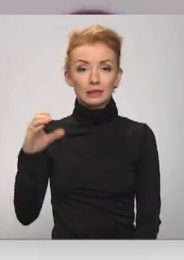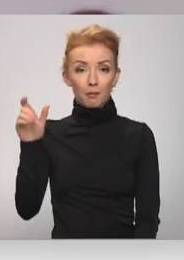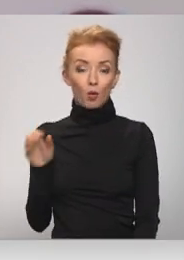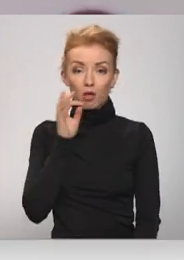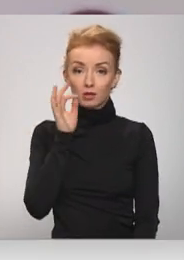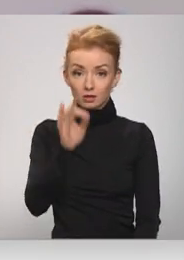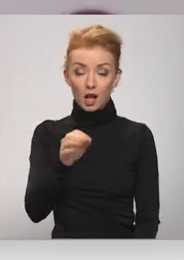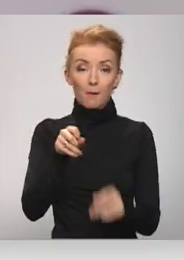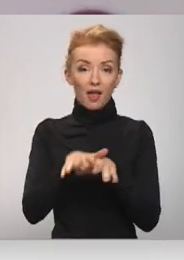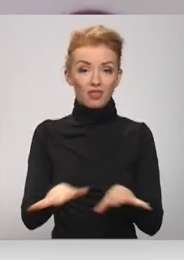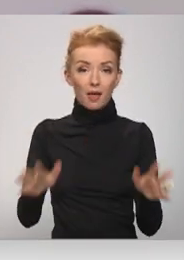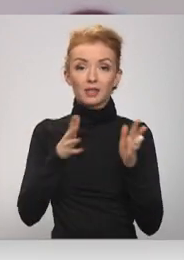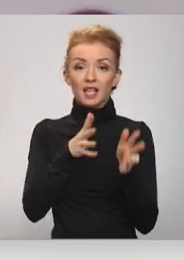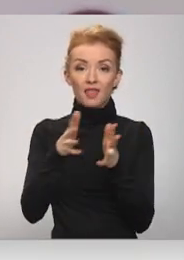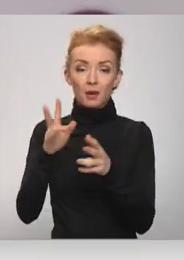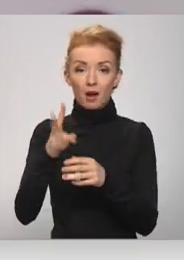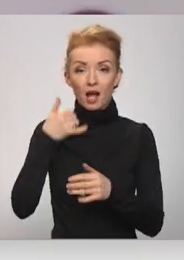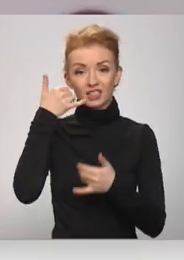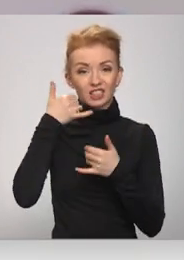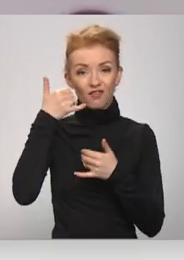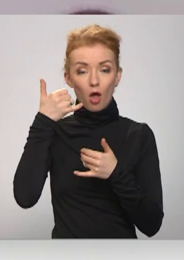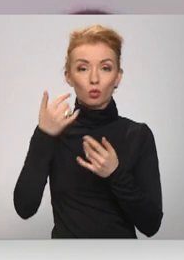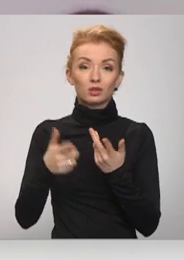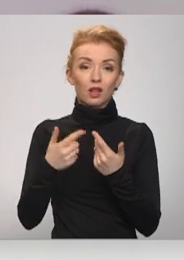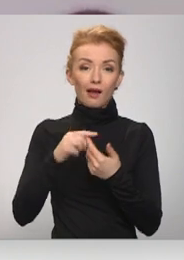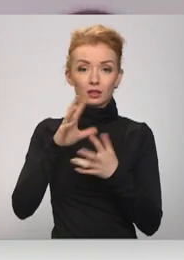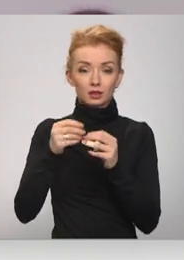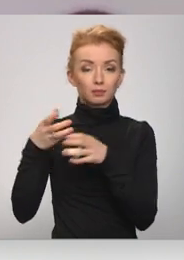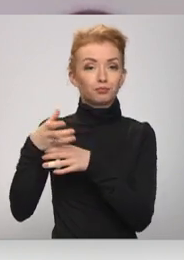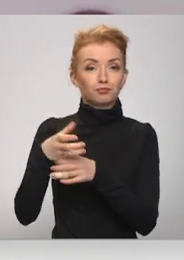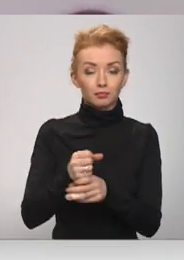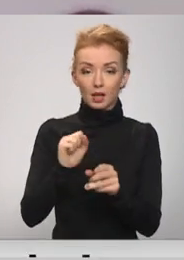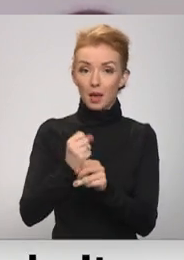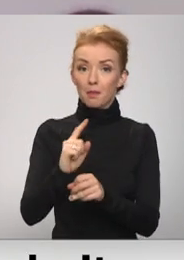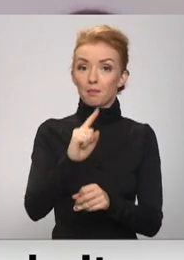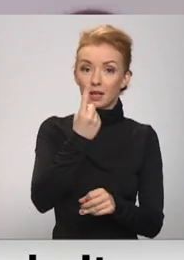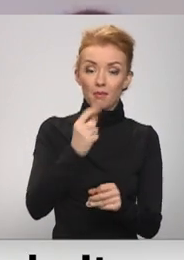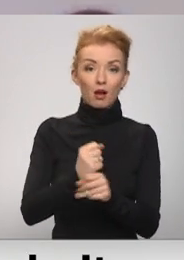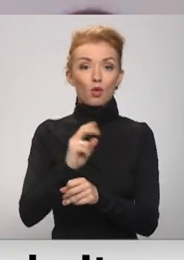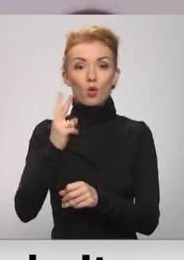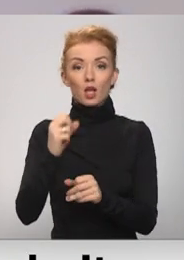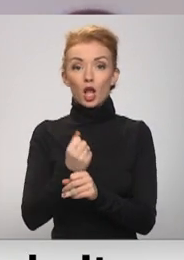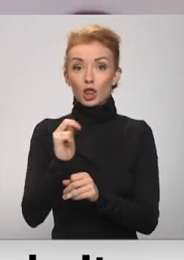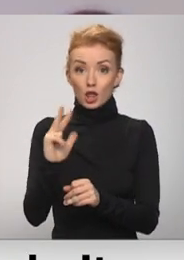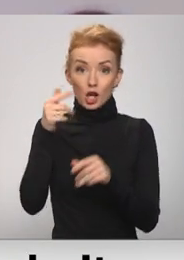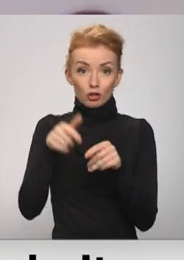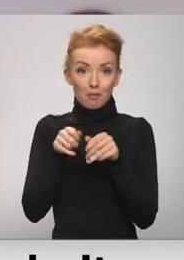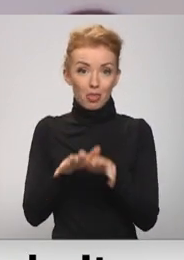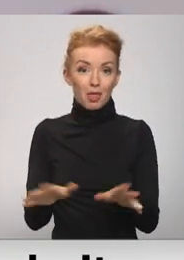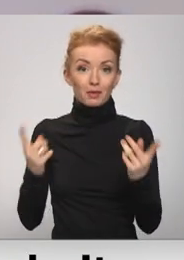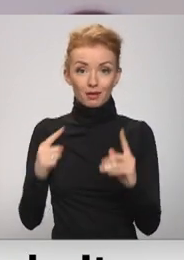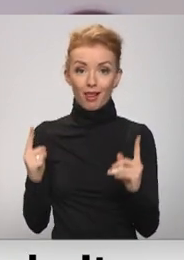ietekmēm ir tā, kā zvanu skaits kopumā kritās, jo gan pirmajā, gan otrajā, gan arī šeit trešajā vilnī